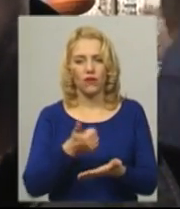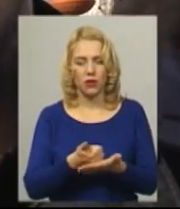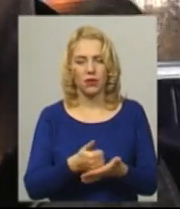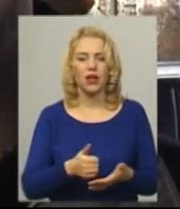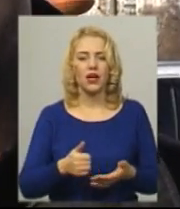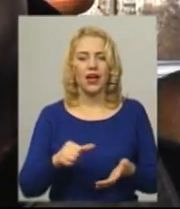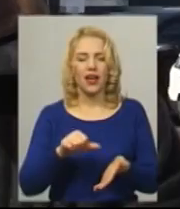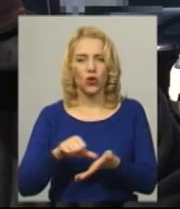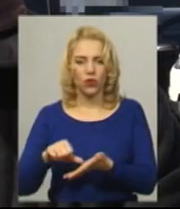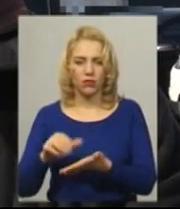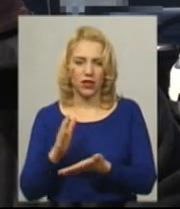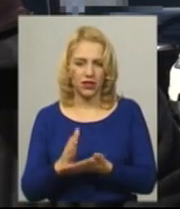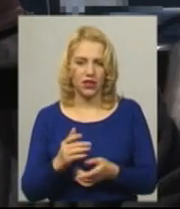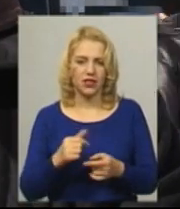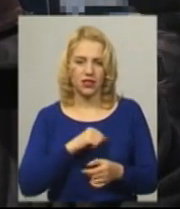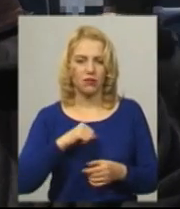сьогоднішньої акції є діти.